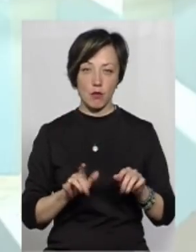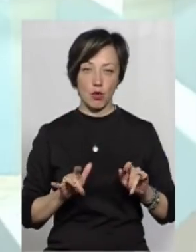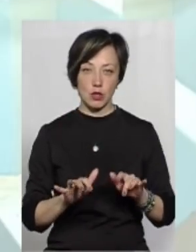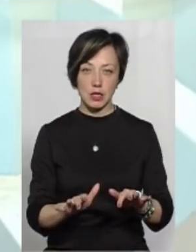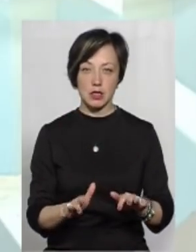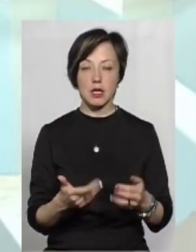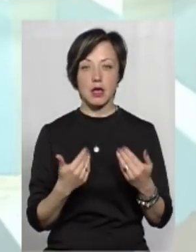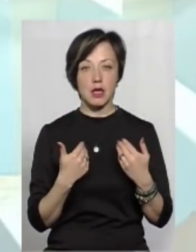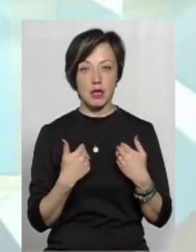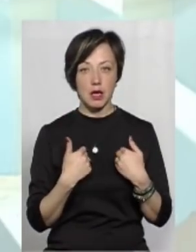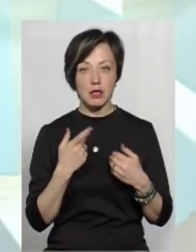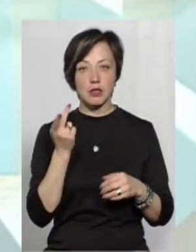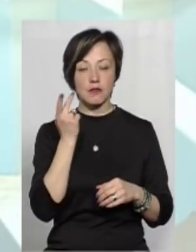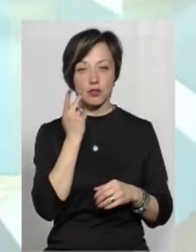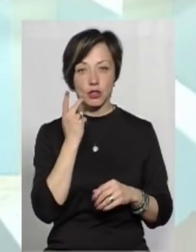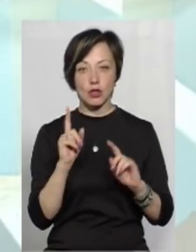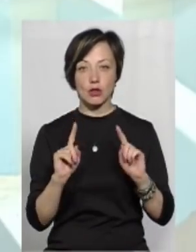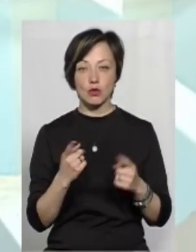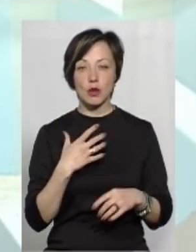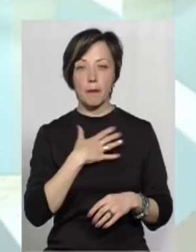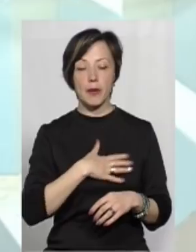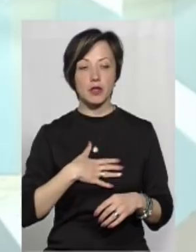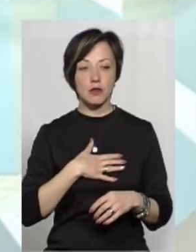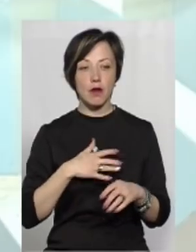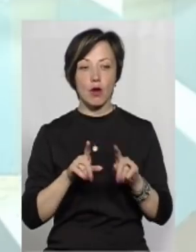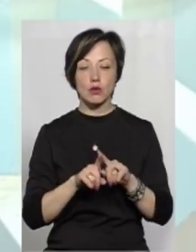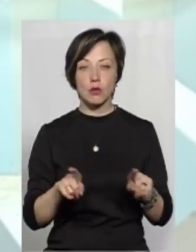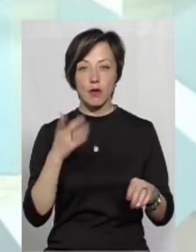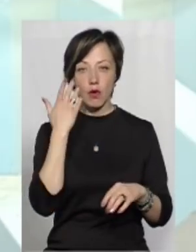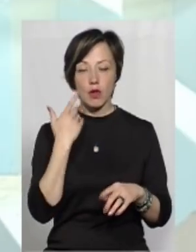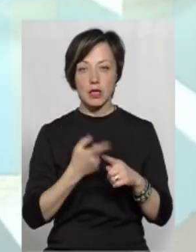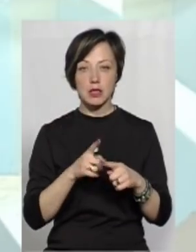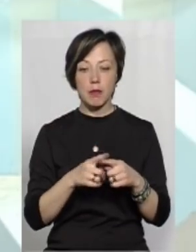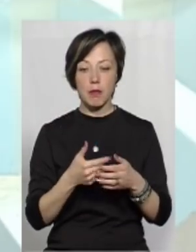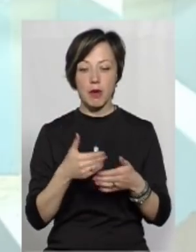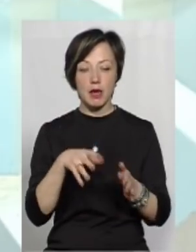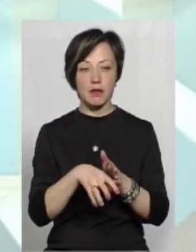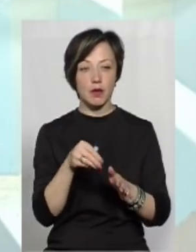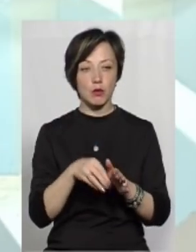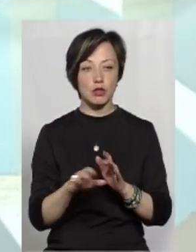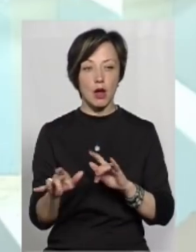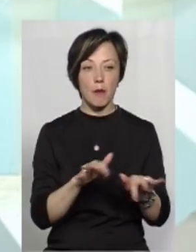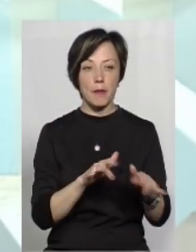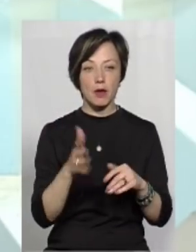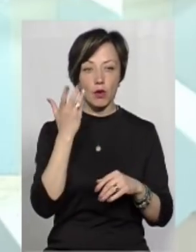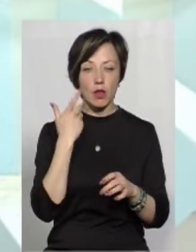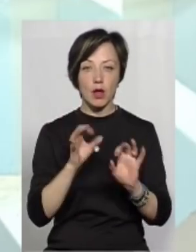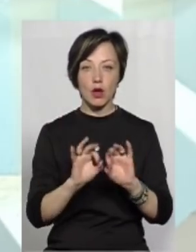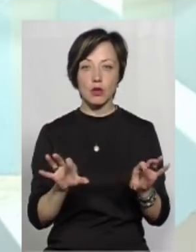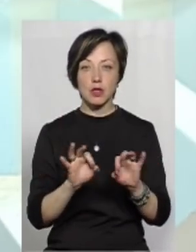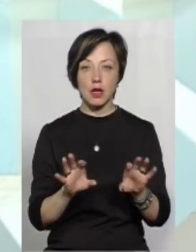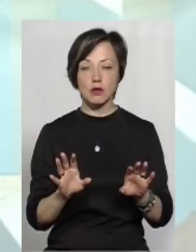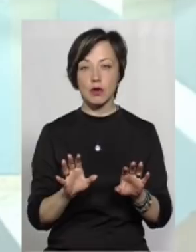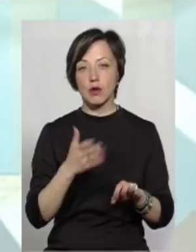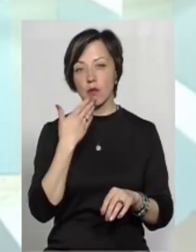І я от завжди дуже переживаю, особливо, коли це була передвиборча кампанія, коли розказують